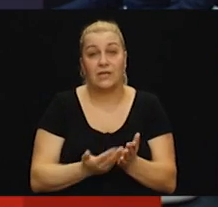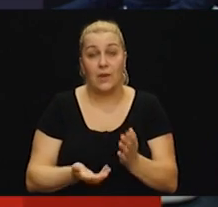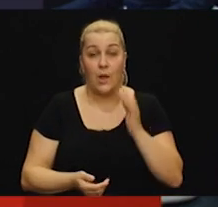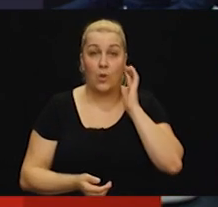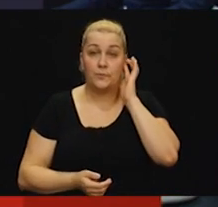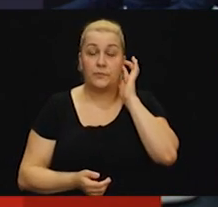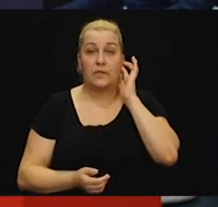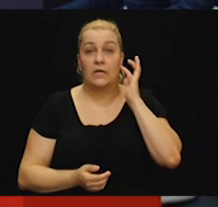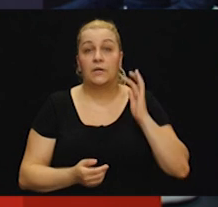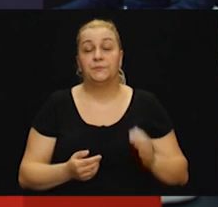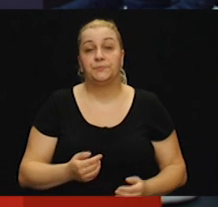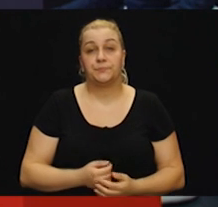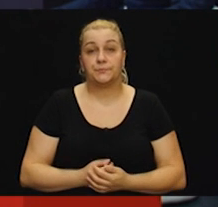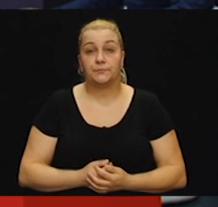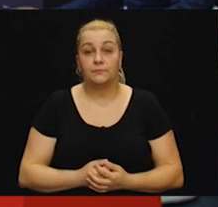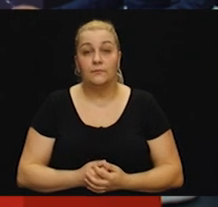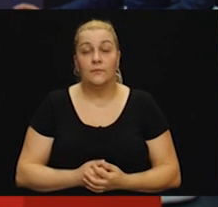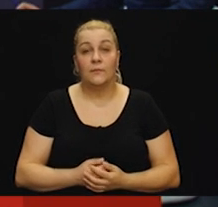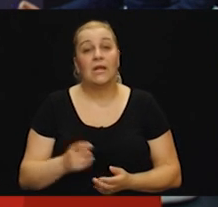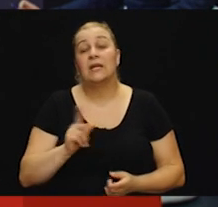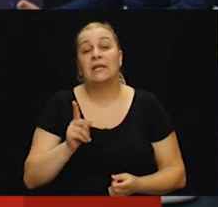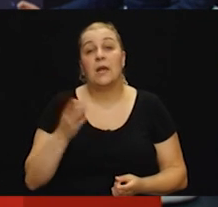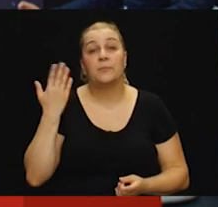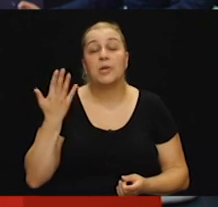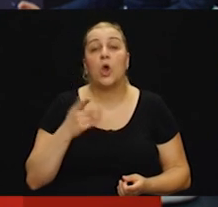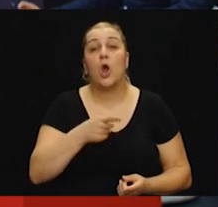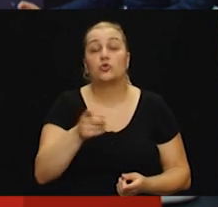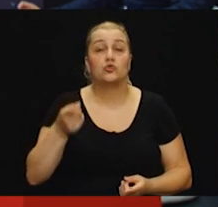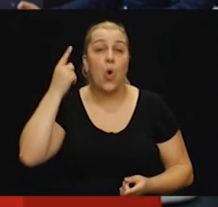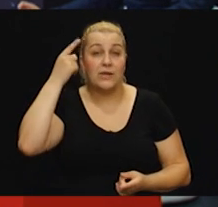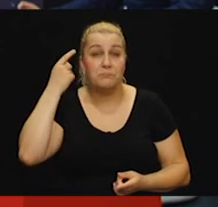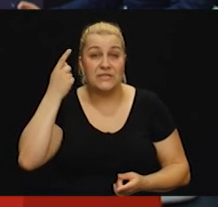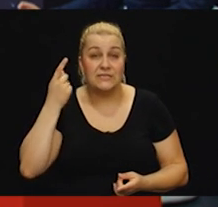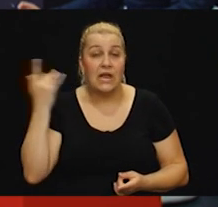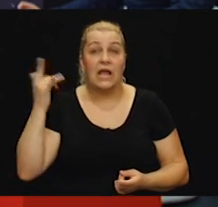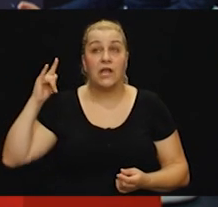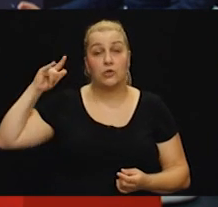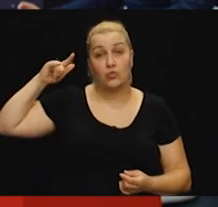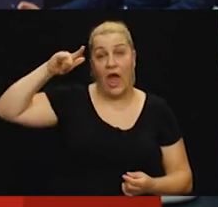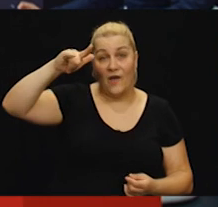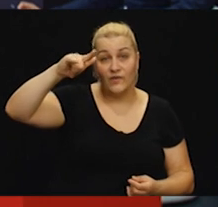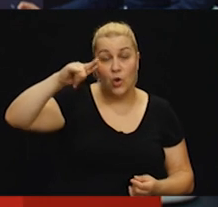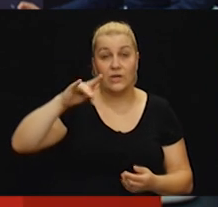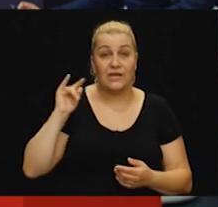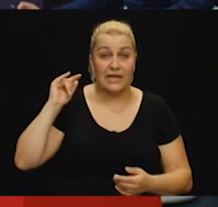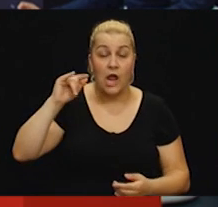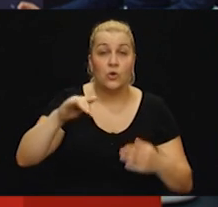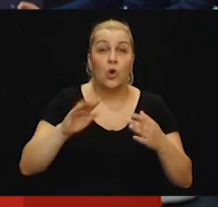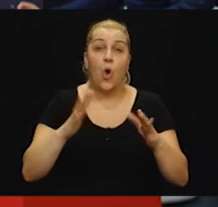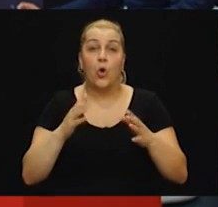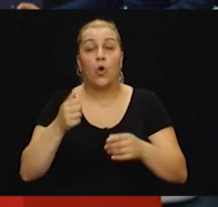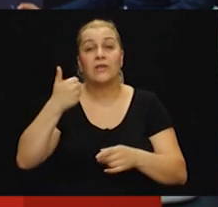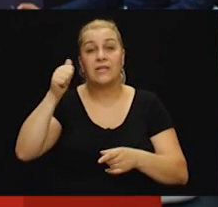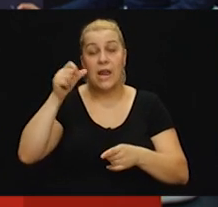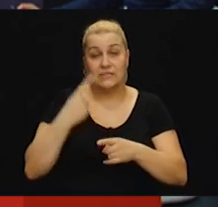I, dakle, nije neko bilo kako je on zamišljao. Kad je avijacija krenula nakon negdje oko